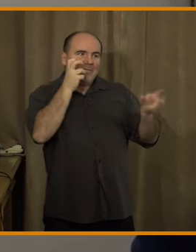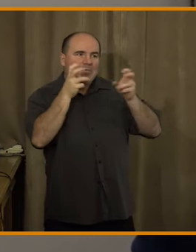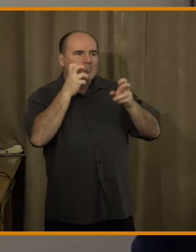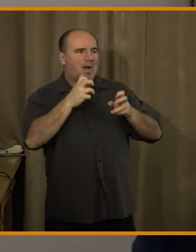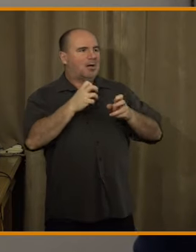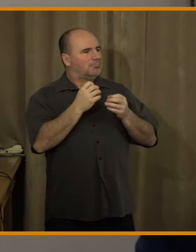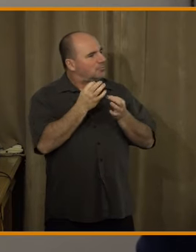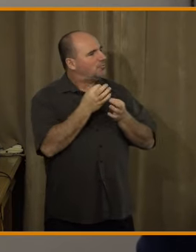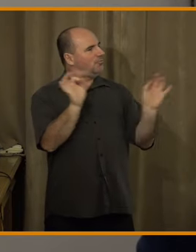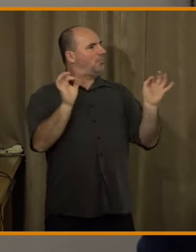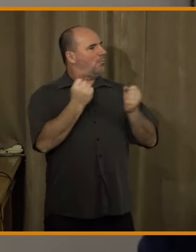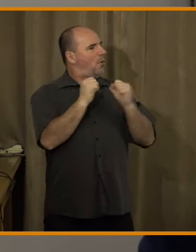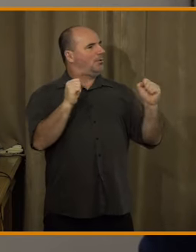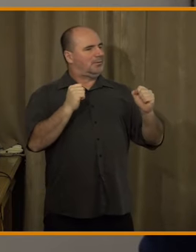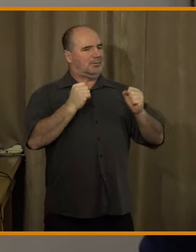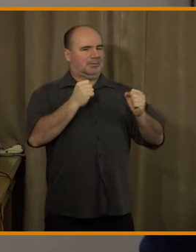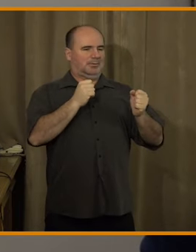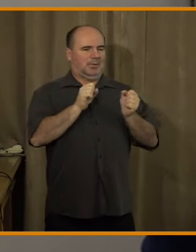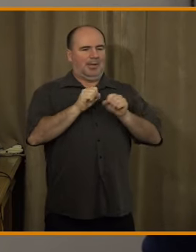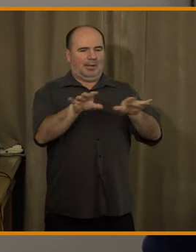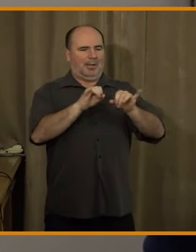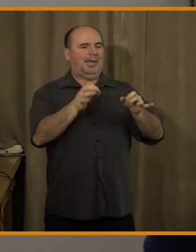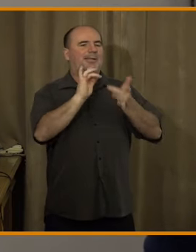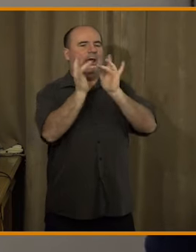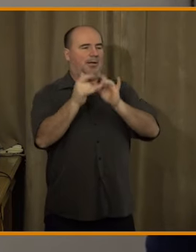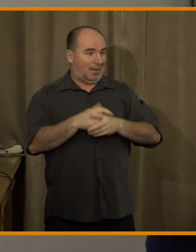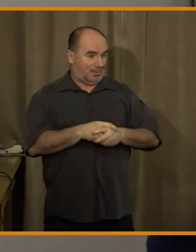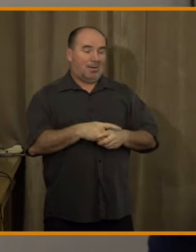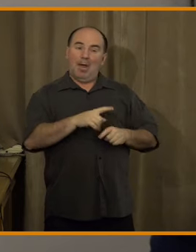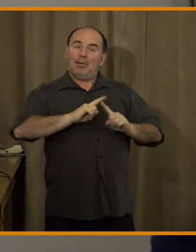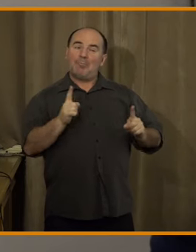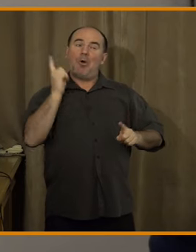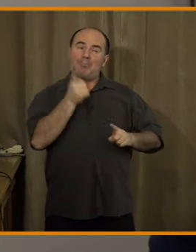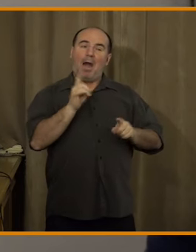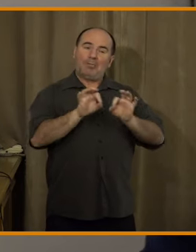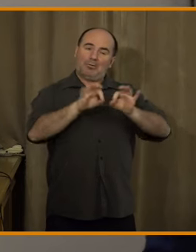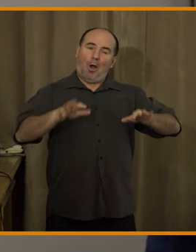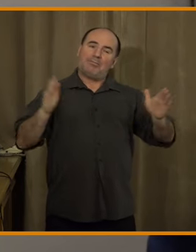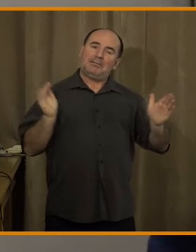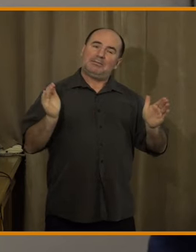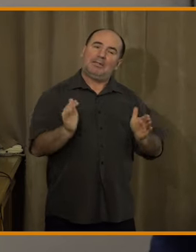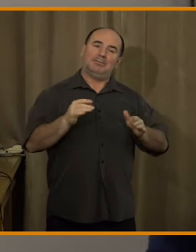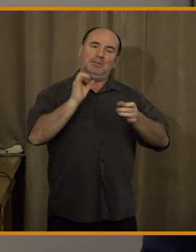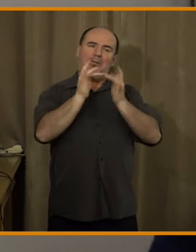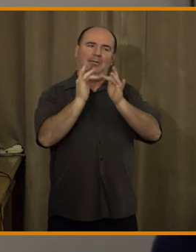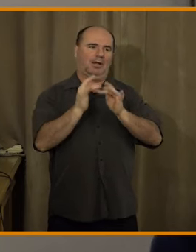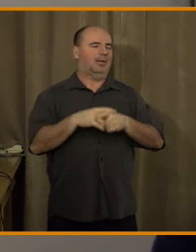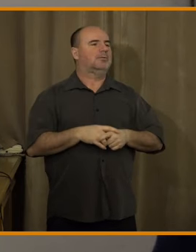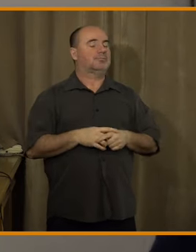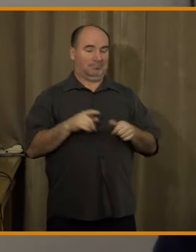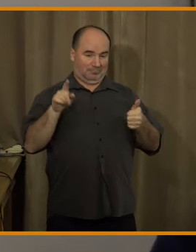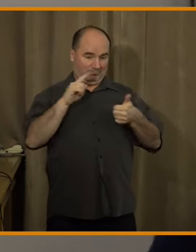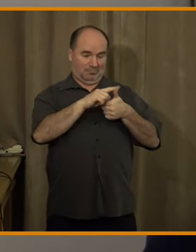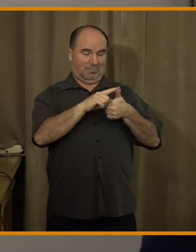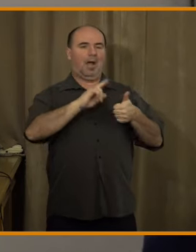jestli má být internet nějakým způsobem regulován. A pak jsme se také ptali na digitalizaci veřejné zprávy,